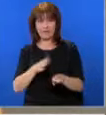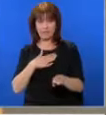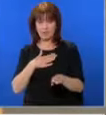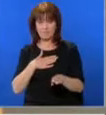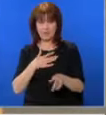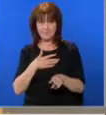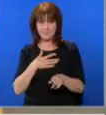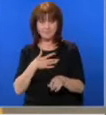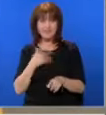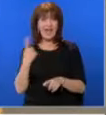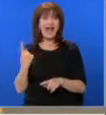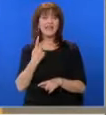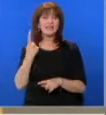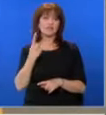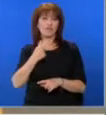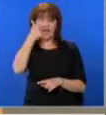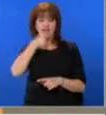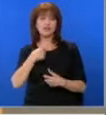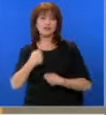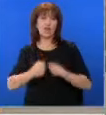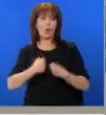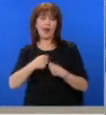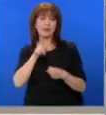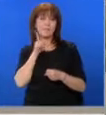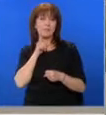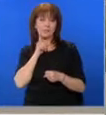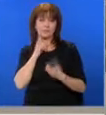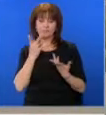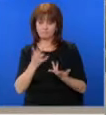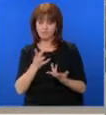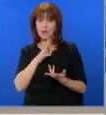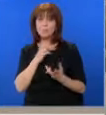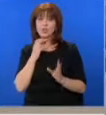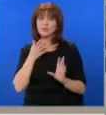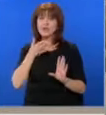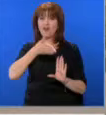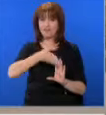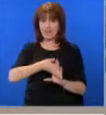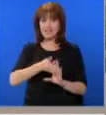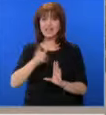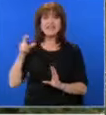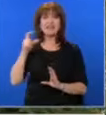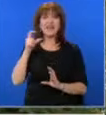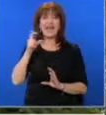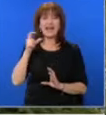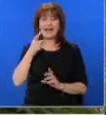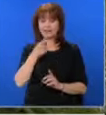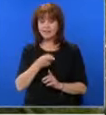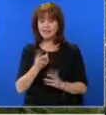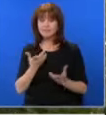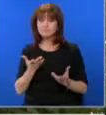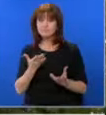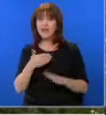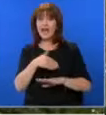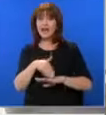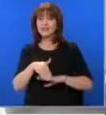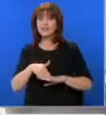Единствено на автомобила, въпросното лице. Жандармерия влезе в офис града в Свиленград. По неофициална информация,